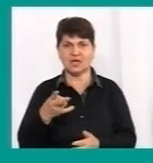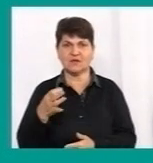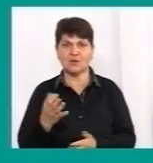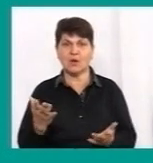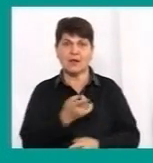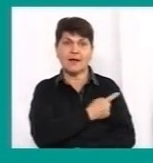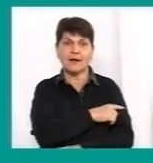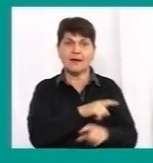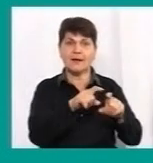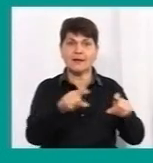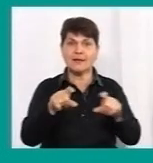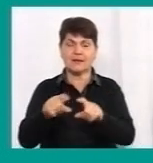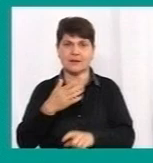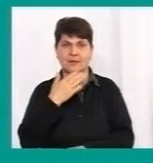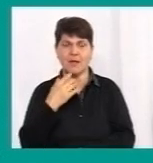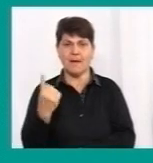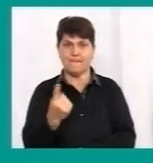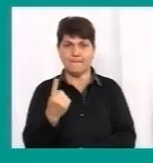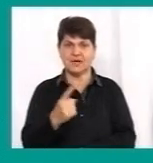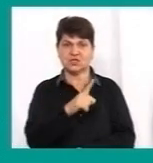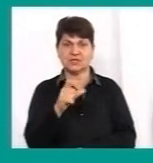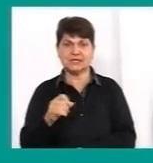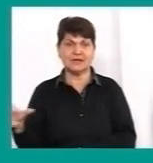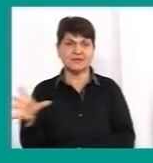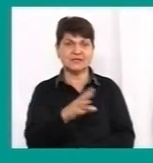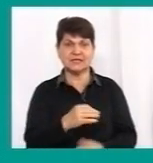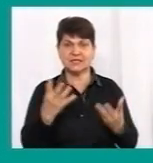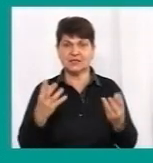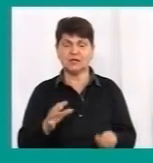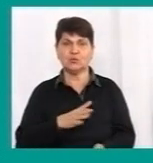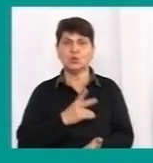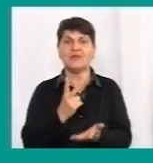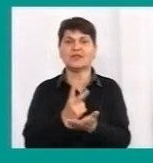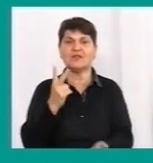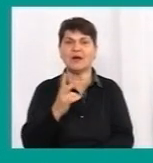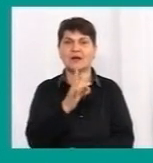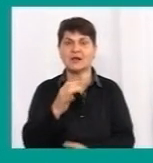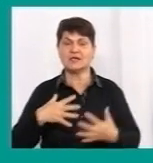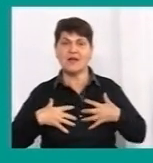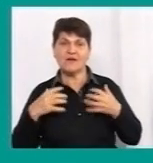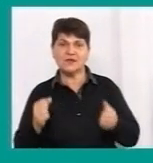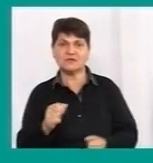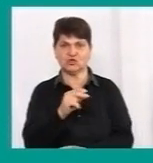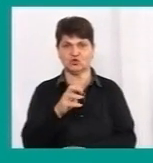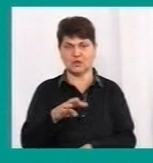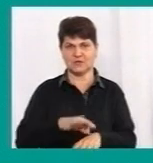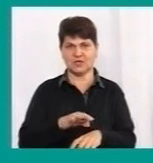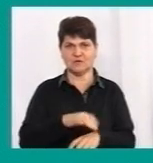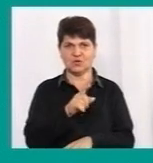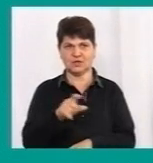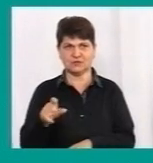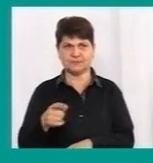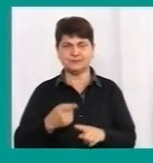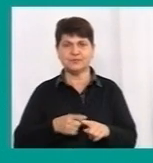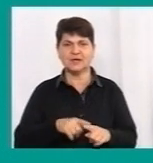клініки немає. Перше за всі ці дні було в два рази більше виздоровівших, ніж захворівших. Чи